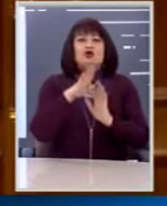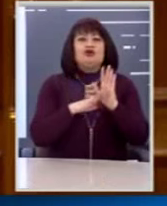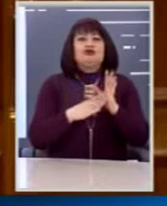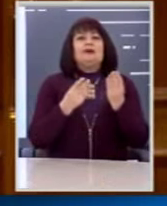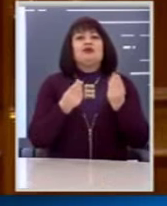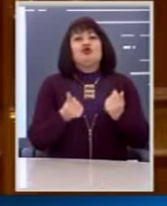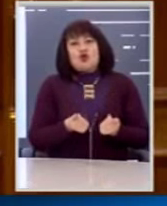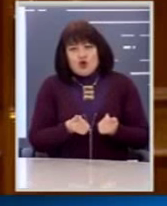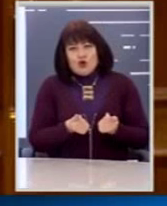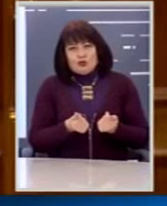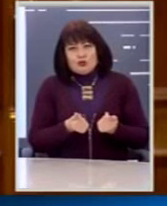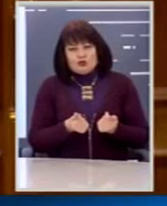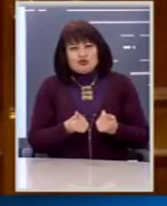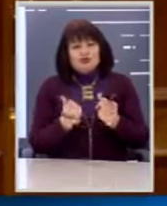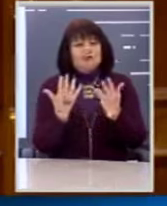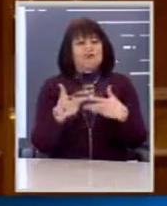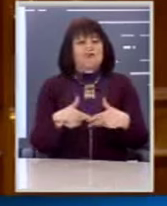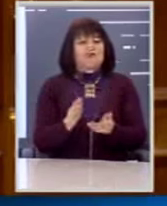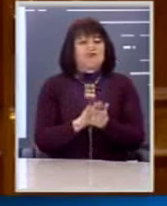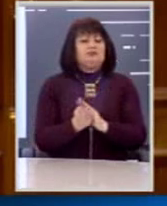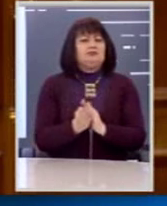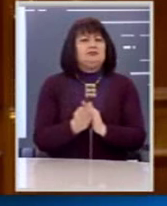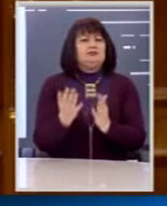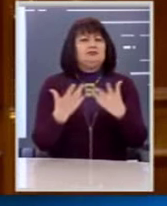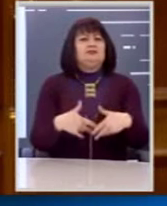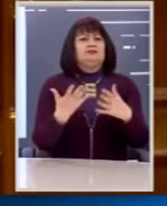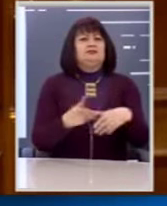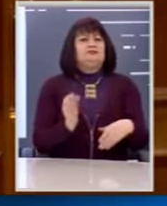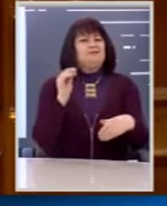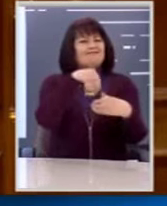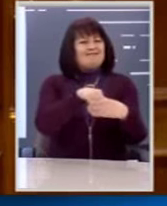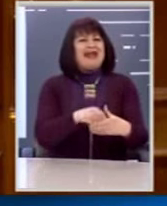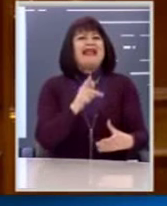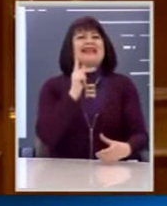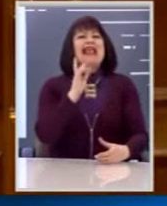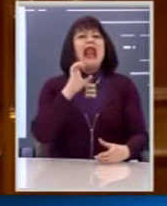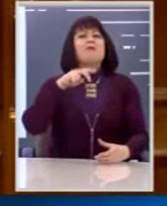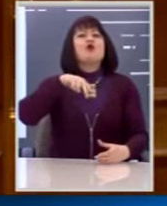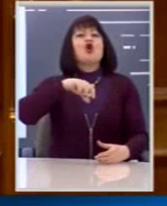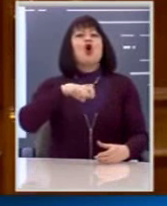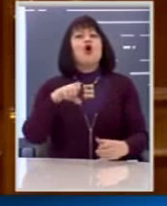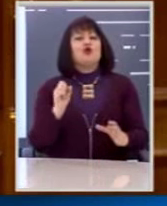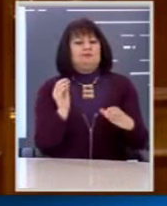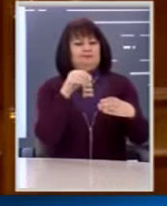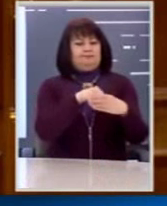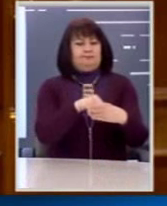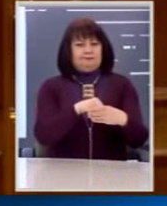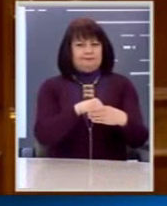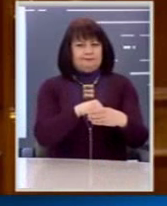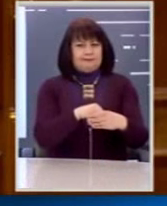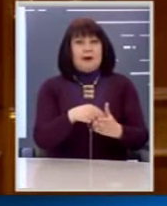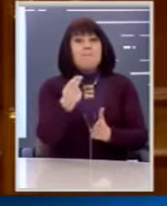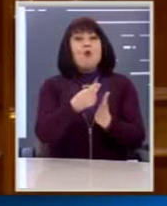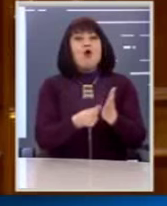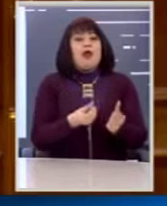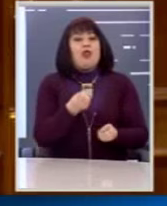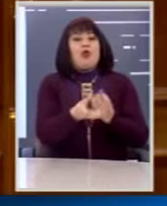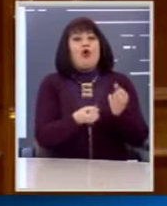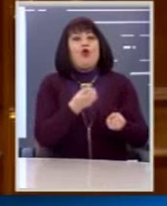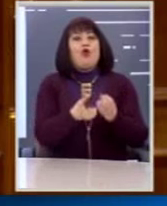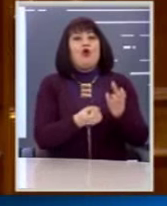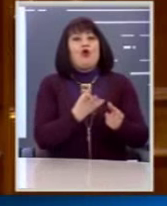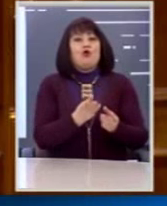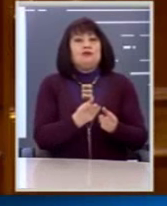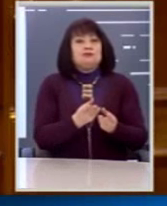από τον παραμηχανισμό που συνέχιζε να εμφυλοχωρεί μες στο Κερπνό. Δηλαδή να κάνει μοριοδότηση με βάση τα